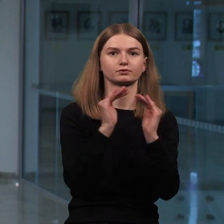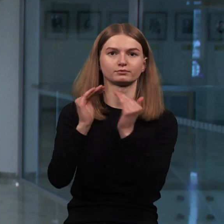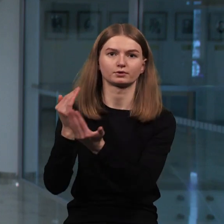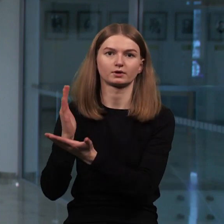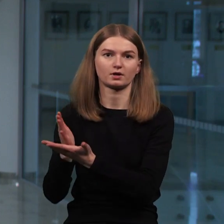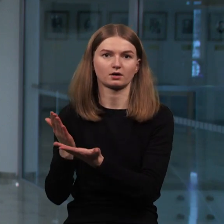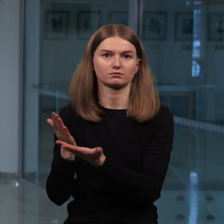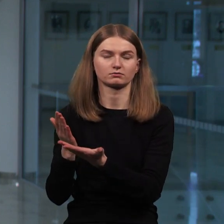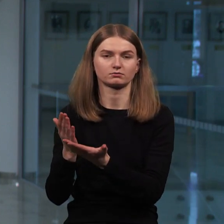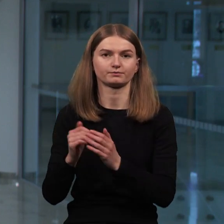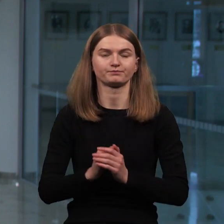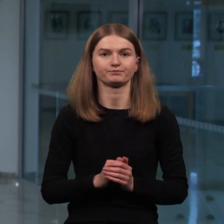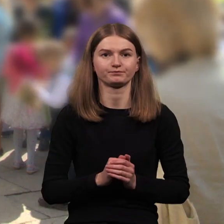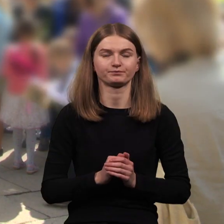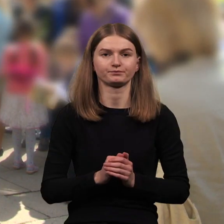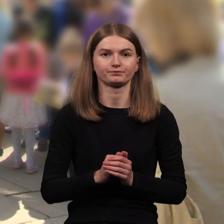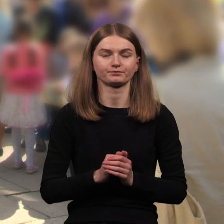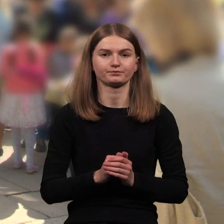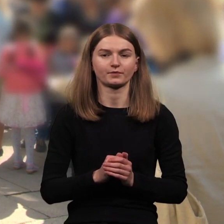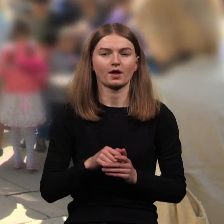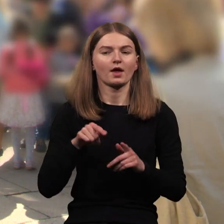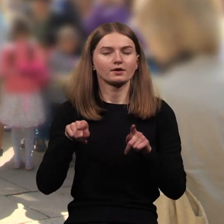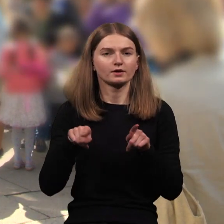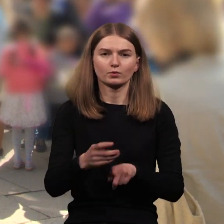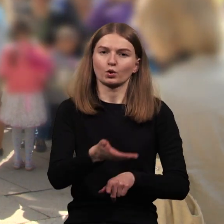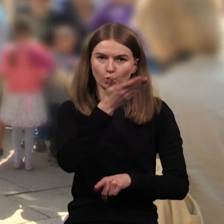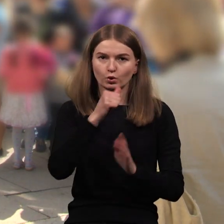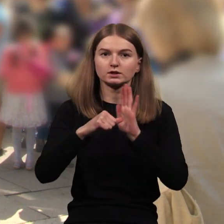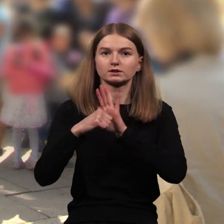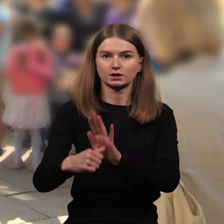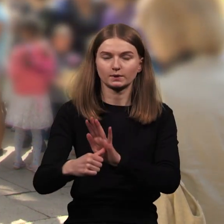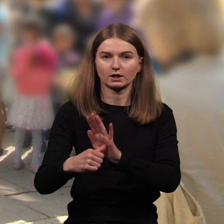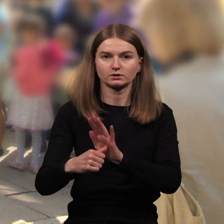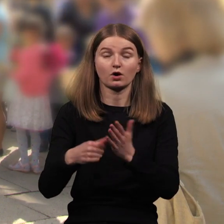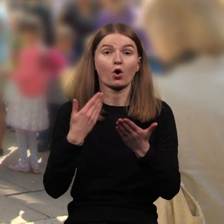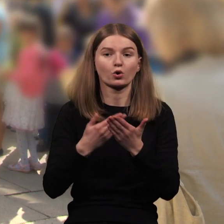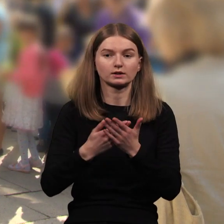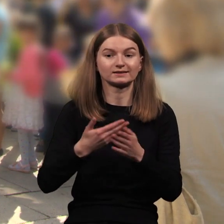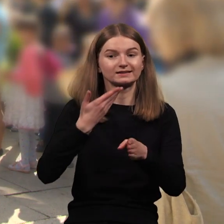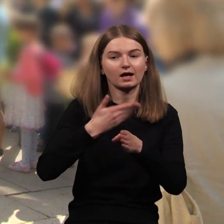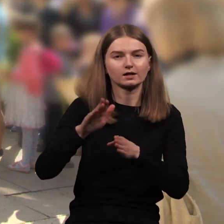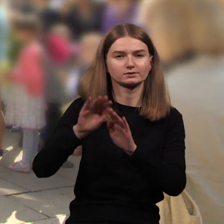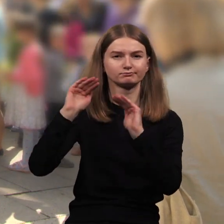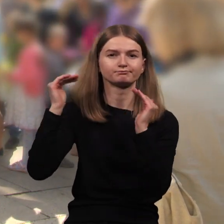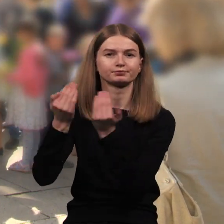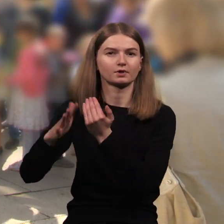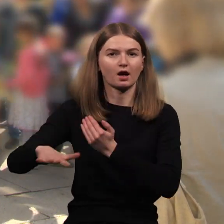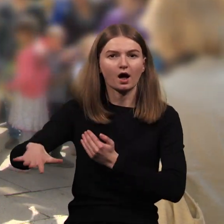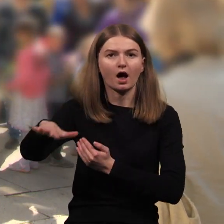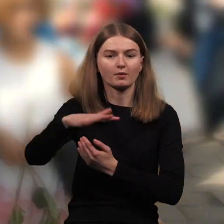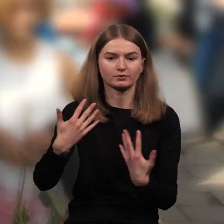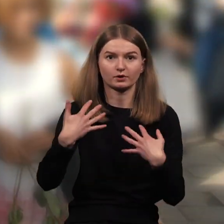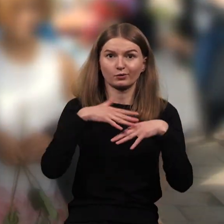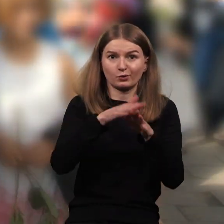yra to pačiu ir, sakykime taip, sunki diskriminacija, nes būvimas atskiruose aplinkose ir nebūvimas kartu su visais